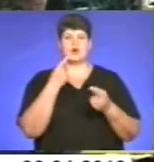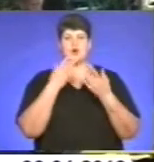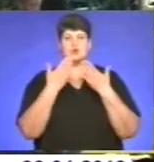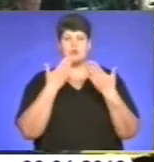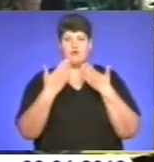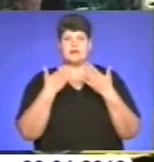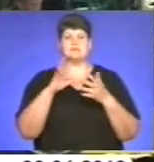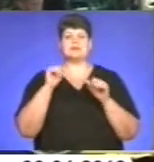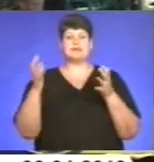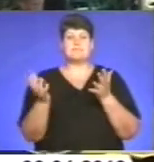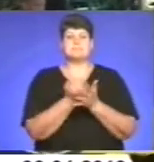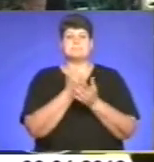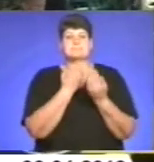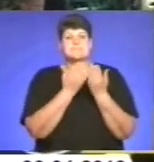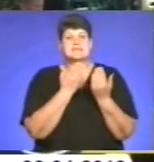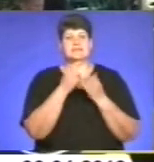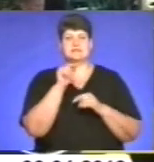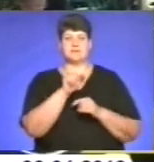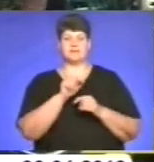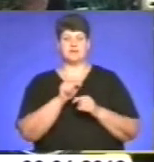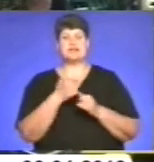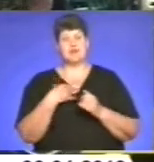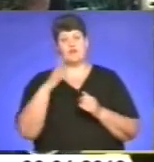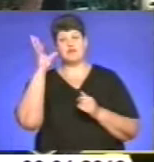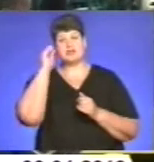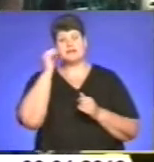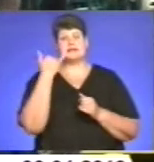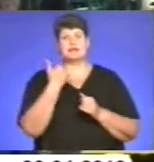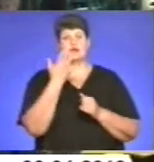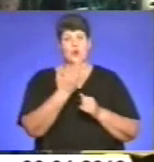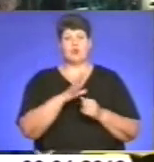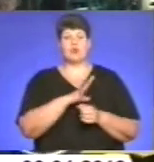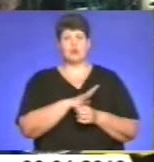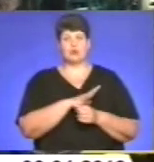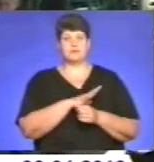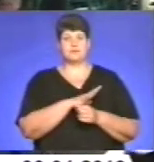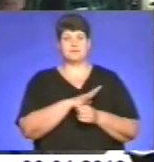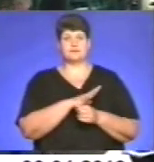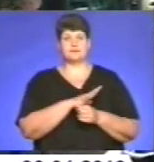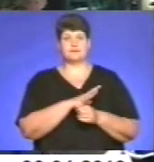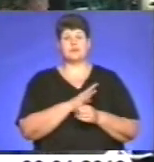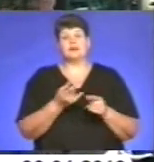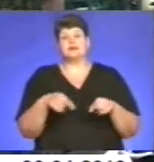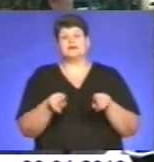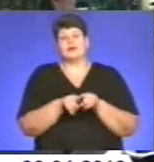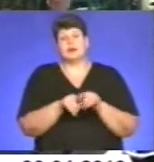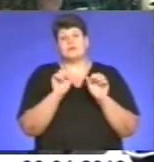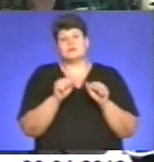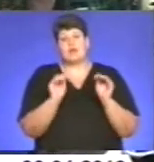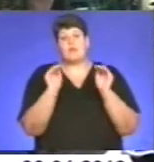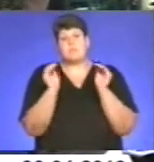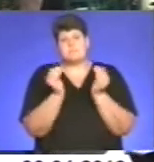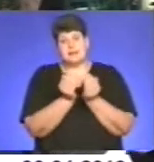вмів знайти підход до кожного з них. Я так вважаю, що це для нього було така, може, маленька,